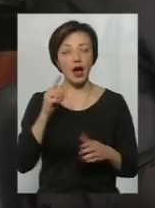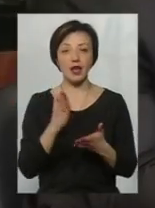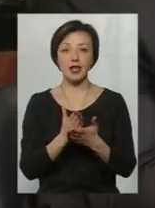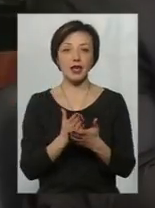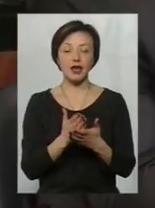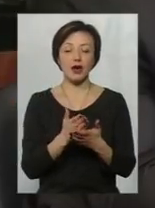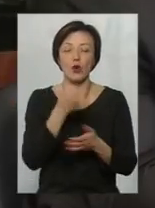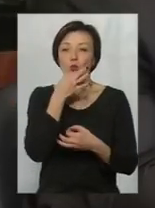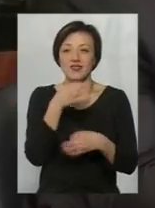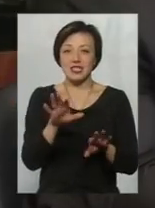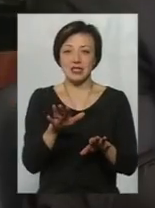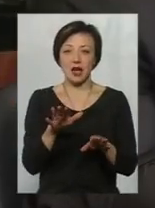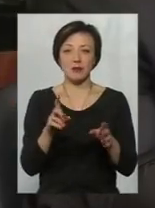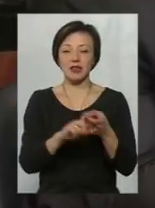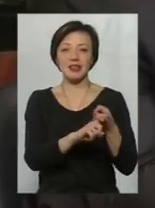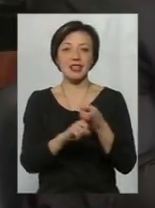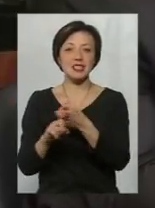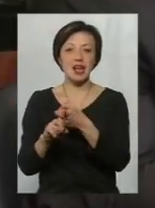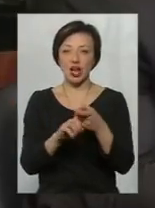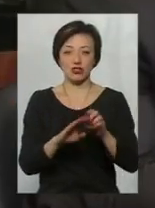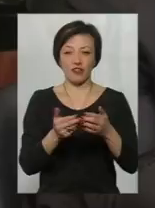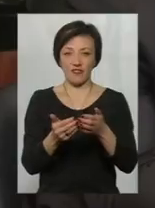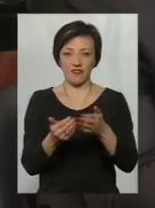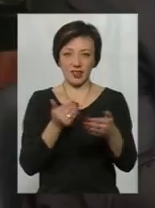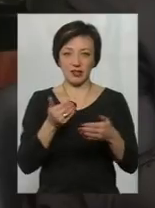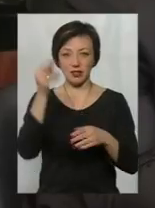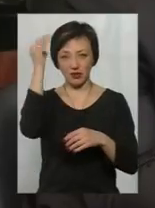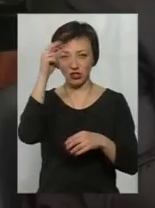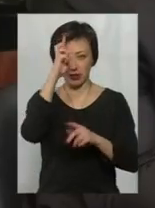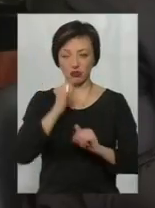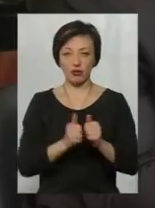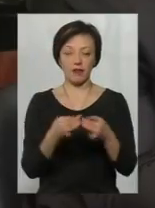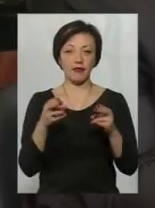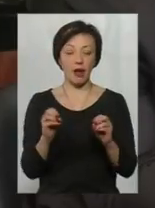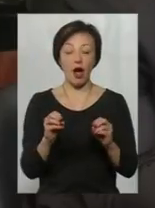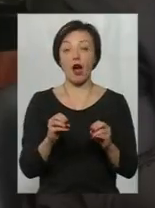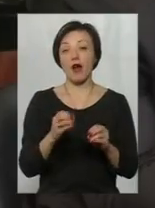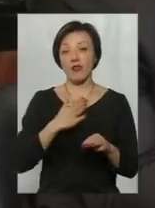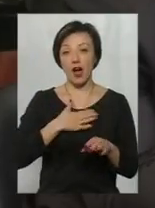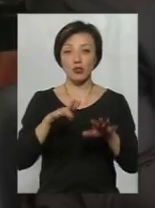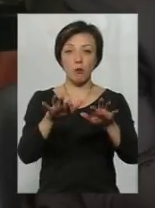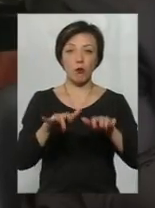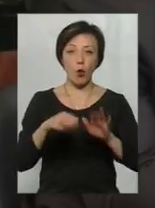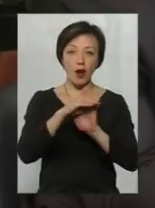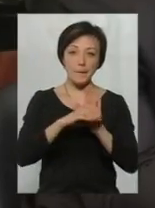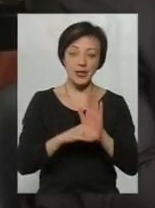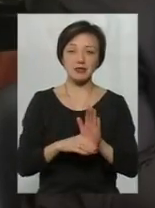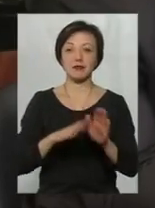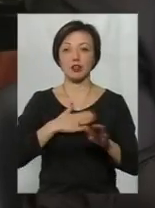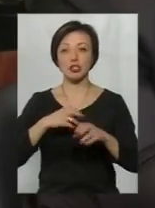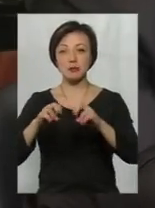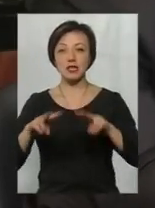універсальними, незалежно від держави. І прикладом цього є те, що наші програмісти, наші фахівці